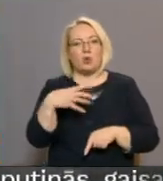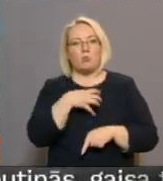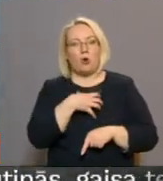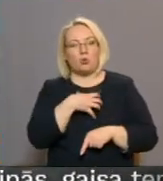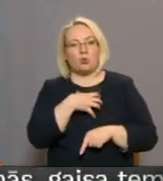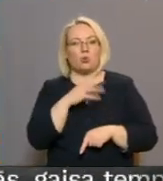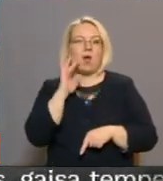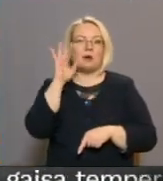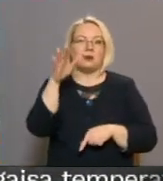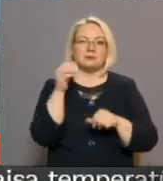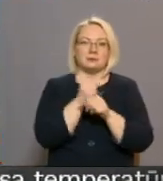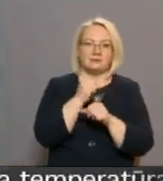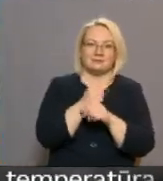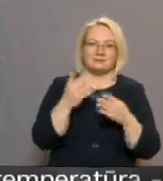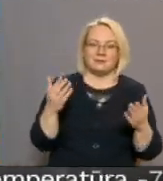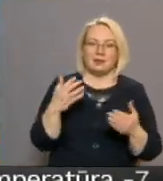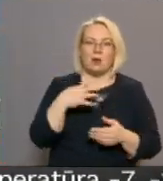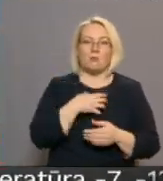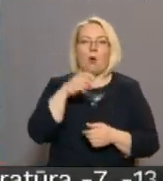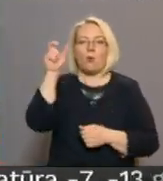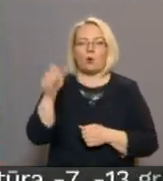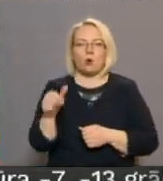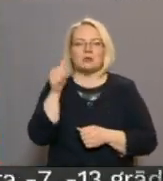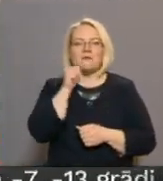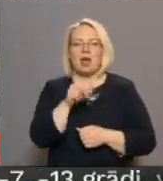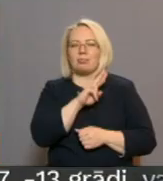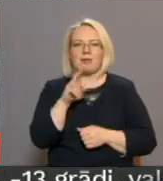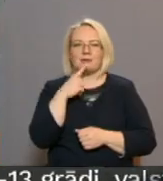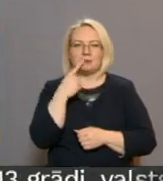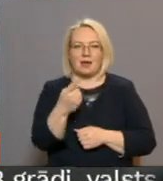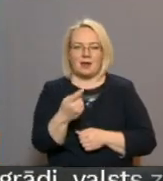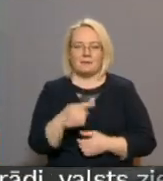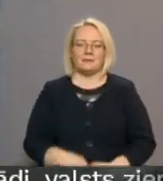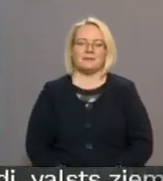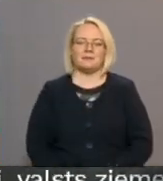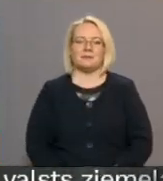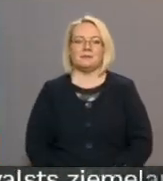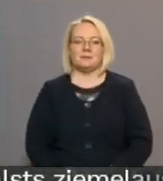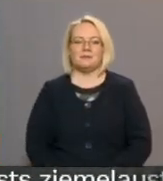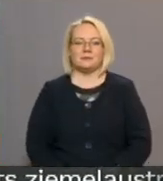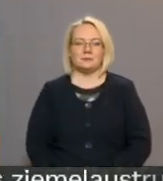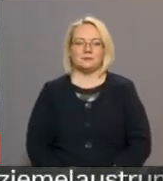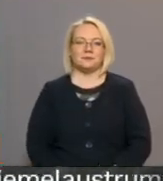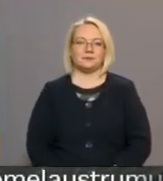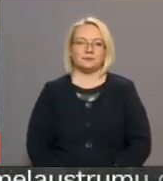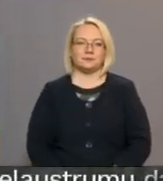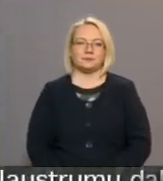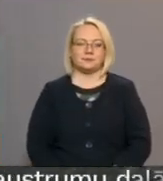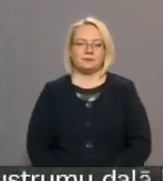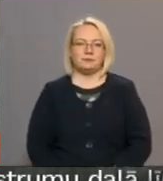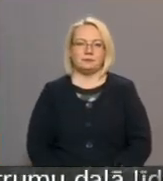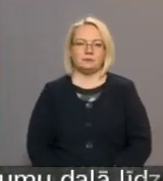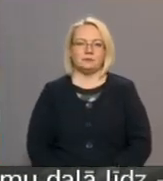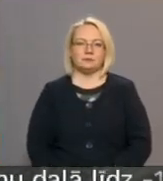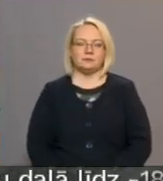arī kādreiz ķers iesklāt, prokurors Gīns Bērziņš vēl neproktuzē. Dinie Jemļanova, Mihaels Riškovs, Māris Jūsts, RTV